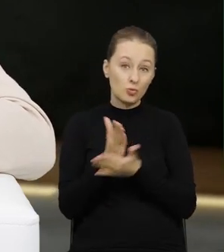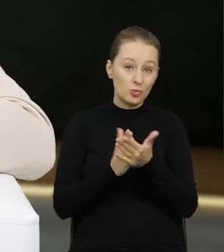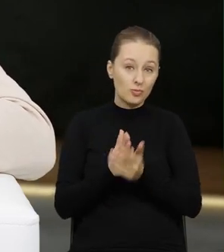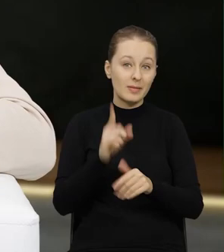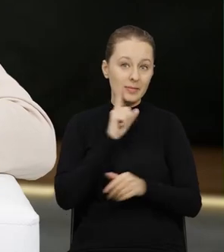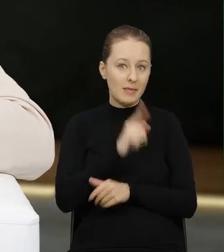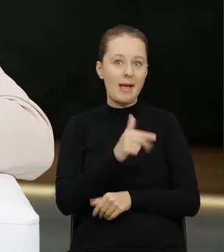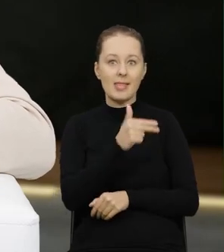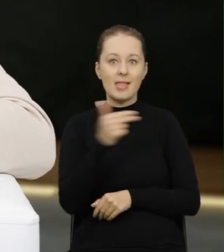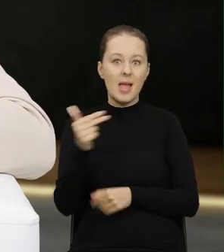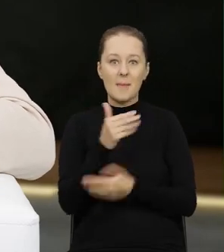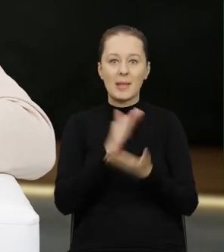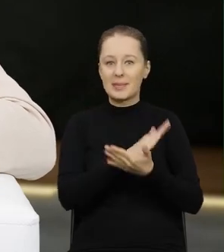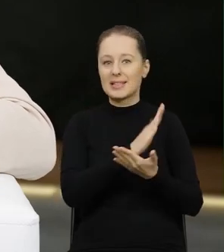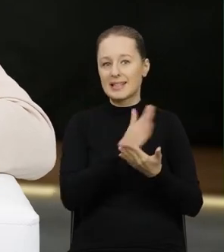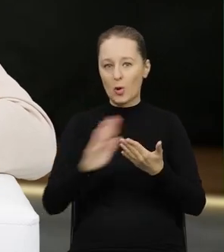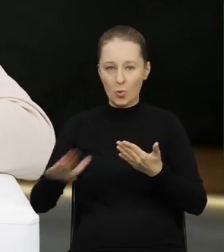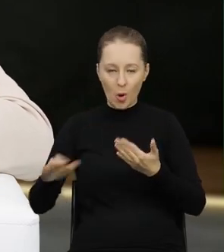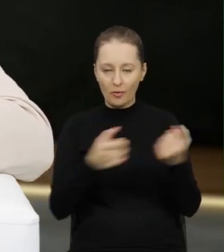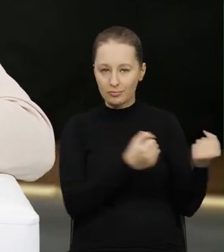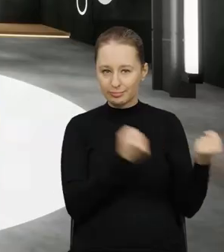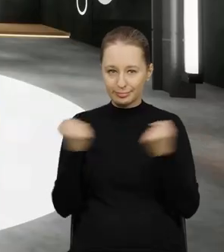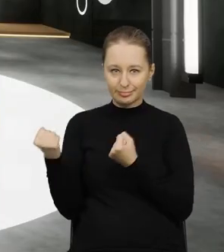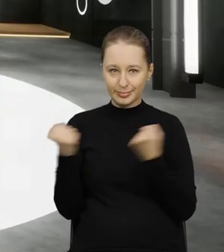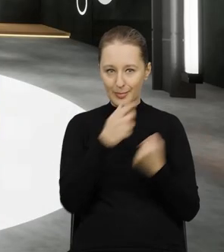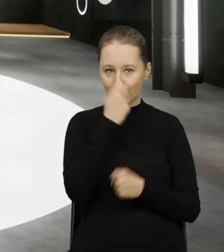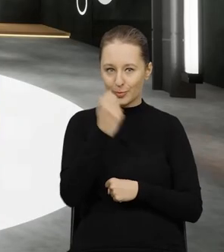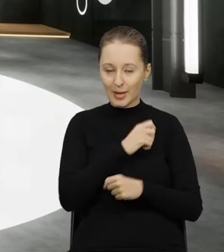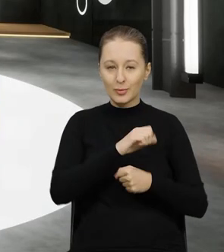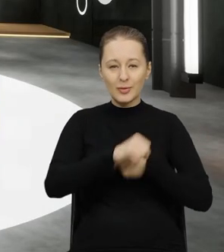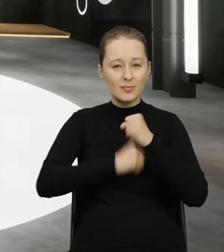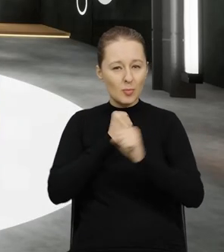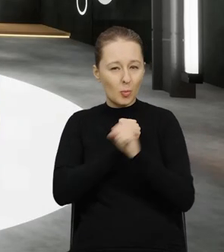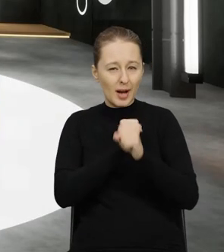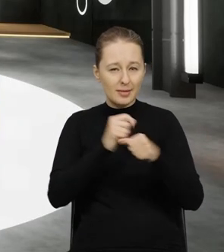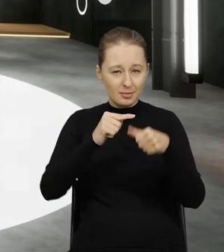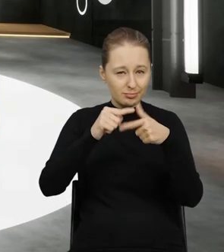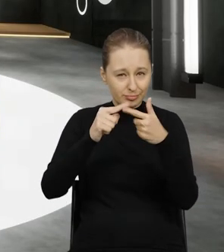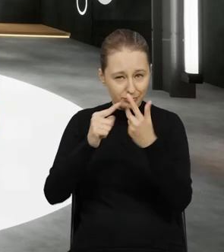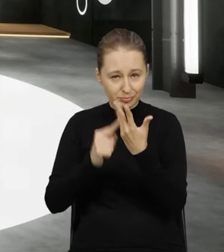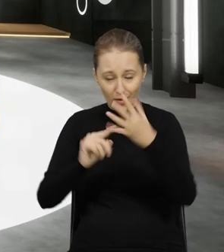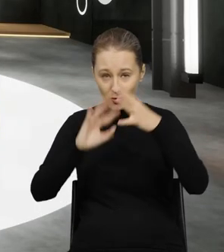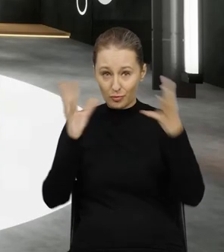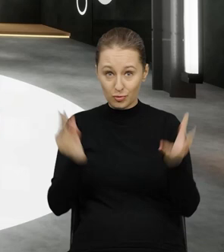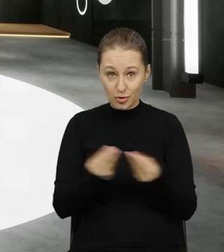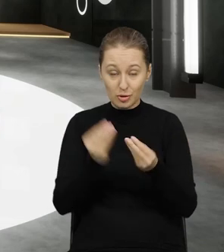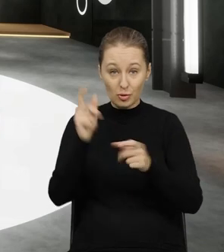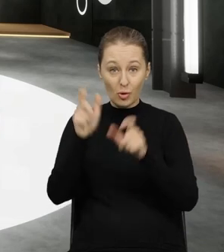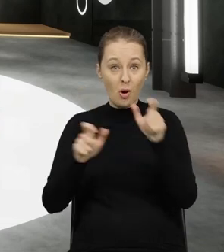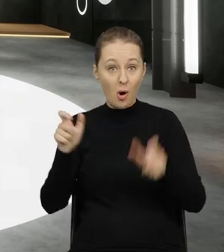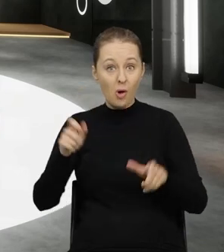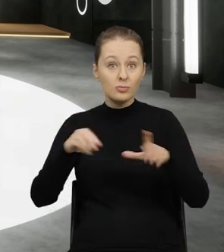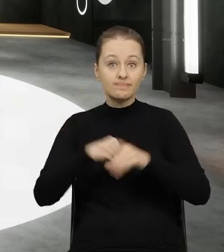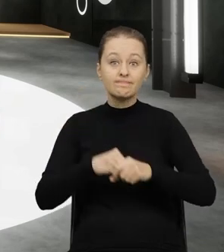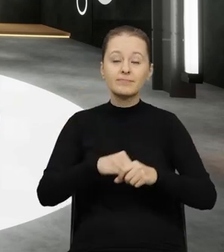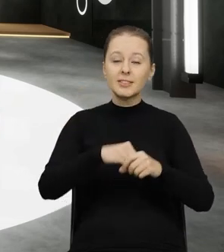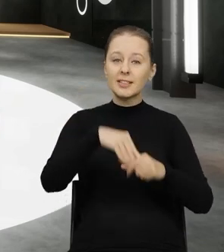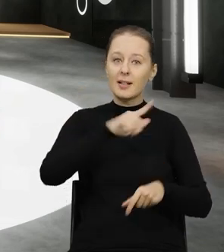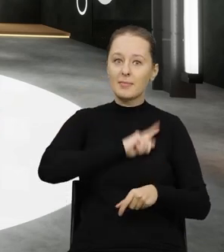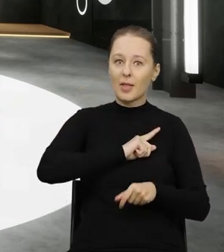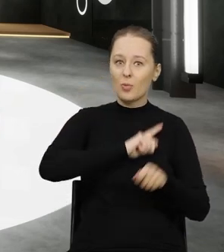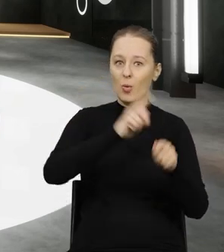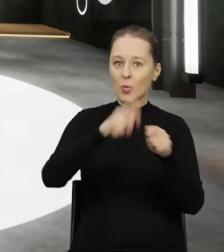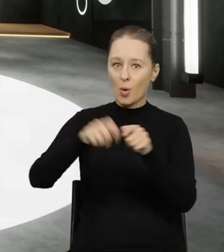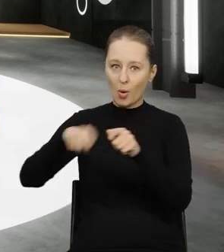tylko tematyki międzynarodowego przemieszczania odpadów. I jakby współdziałania wszystkich tych organów w zakresie nadzoru i